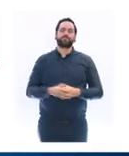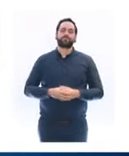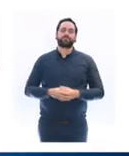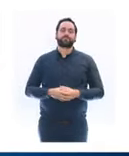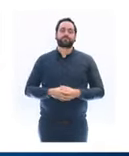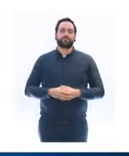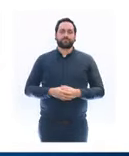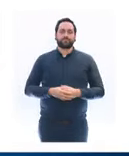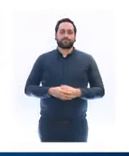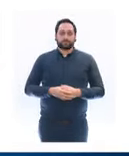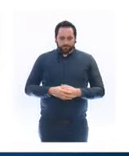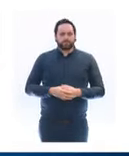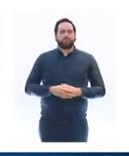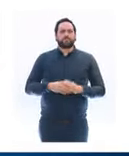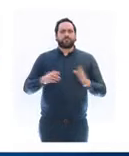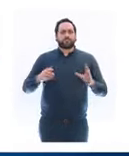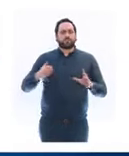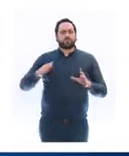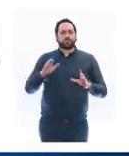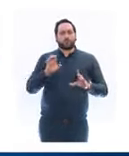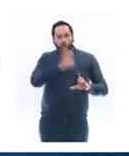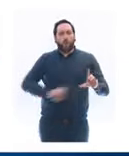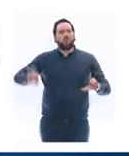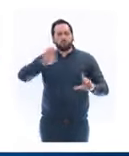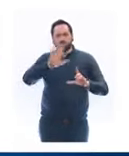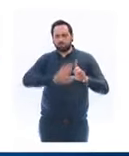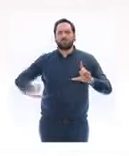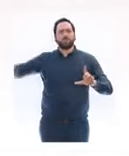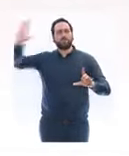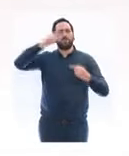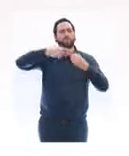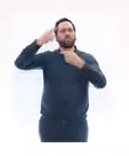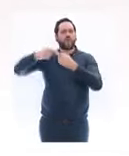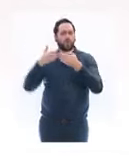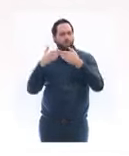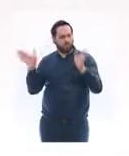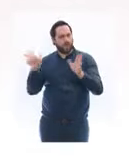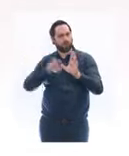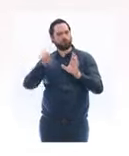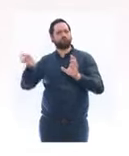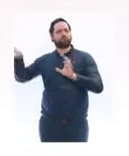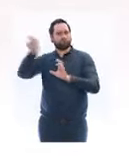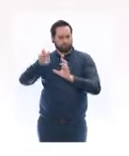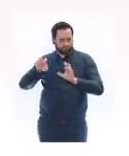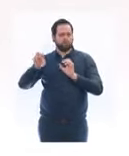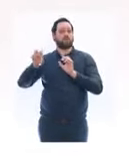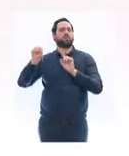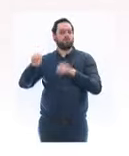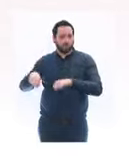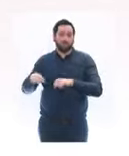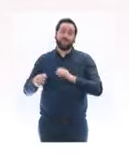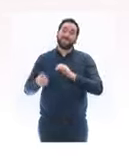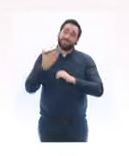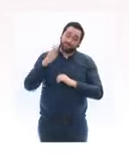intérieures à l'espace européen demeureront ouvertes. En revanche, les frontières extérieures seront fermées,